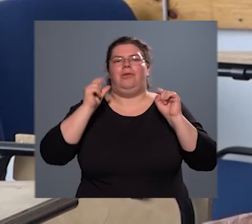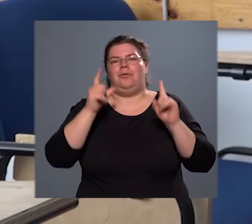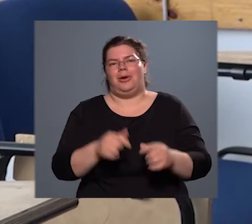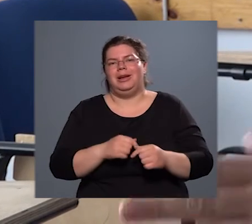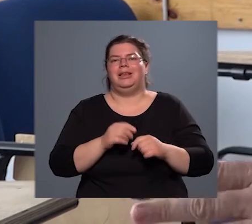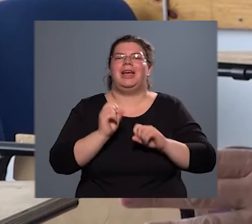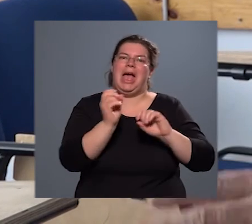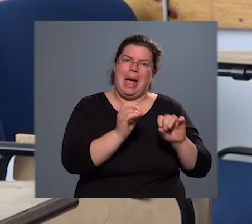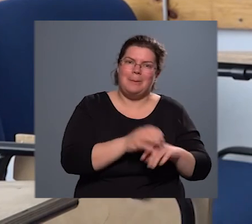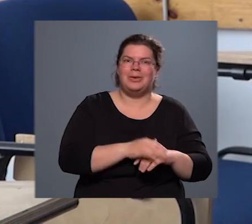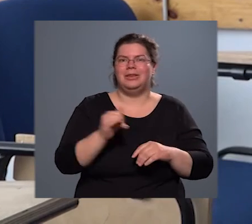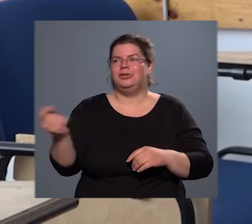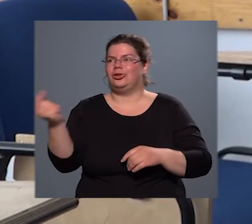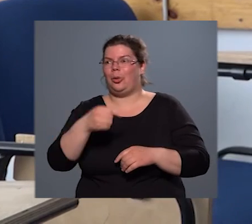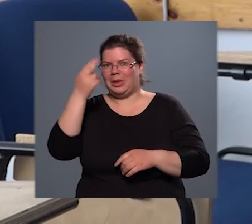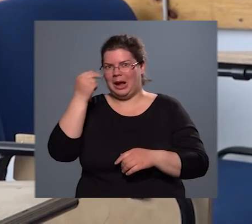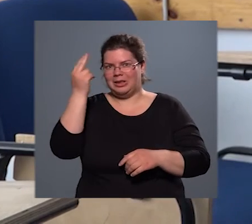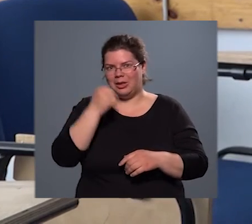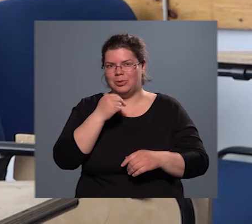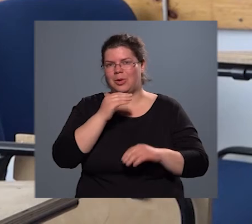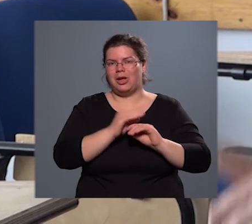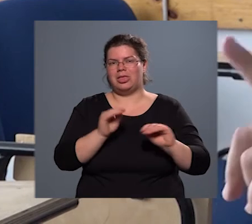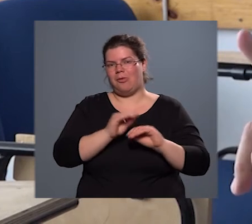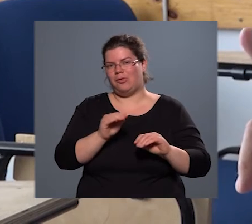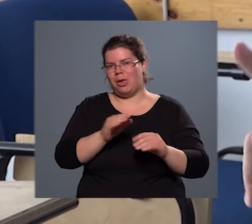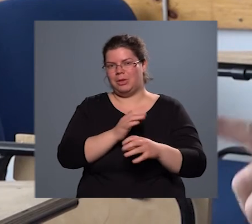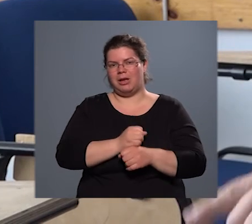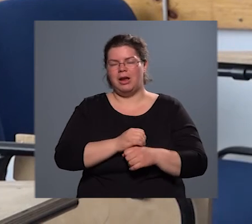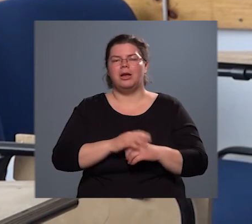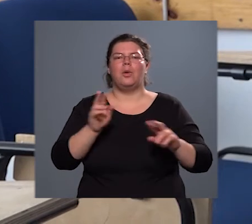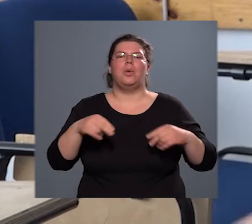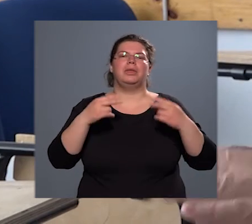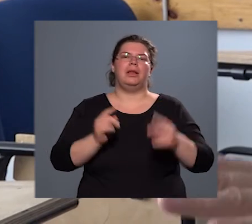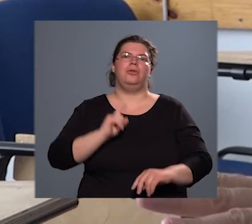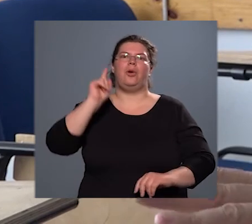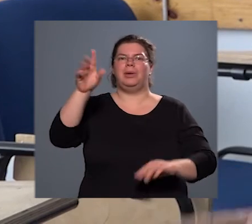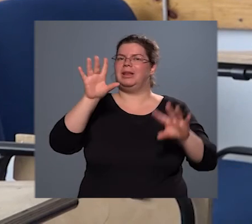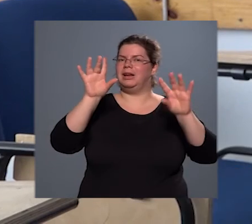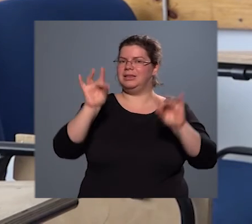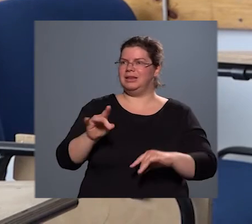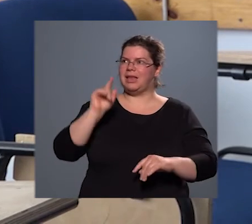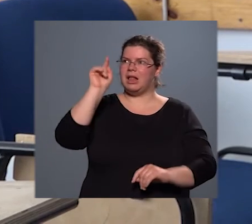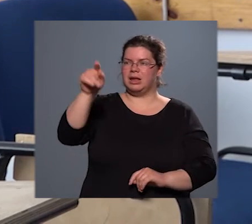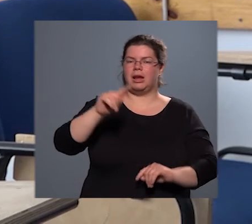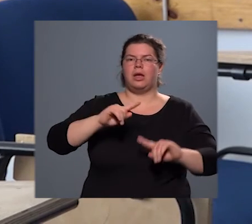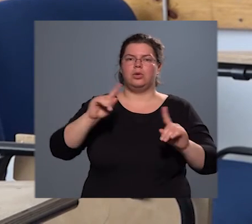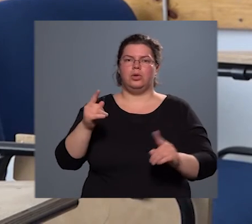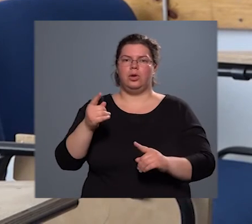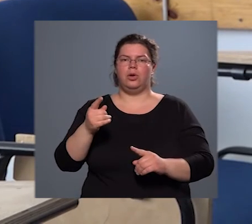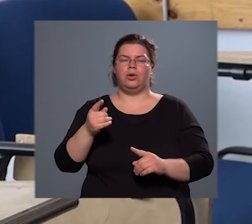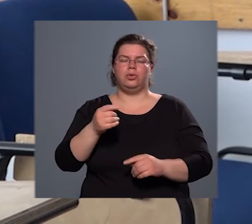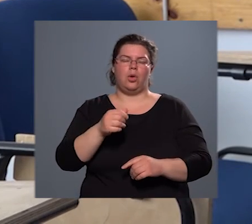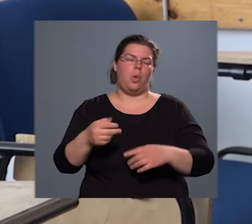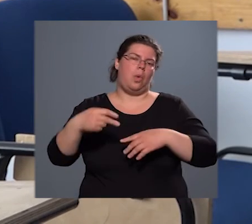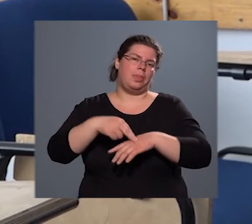elpakoltak, és jöttek a tanulók tanfolyamot tartani, utána fölmentek a tizediken egy külön önálló bérleménybe,